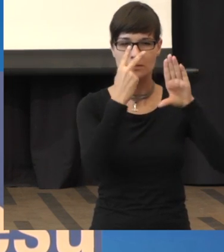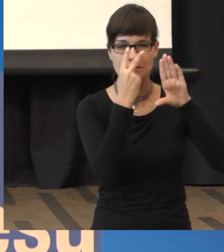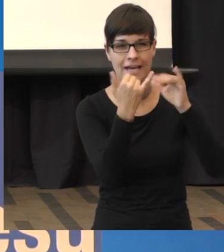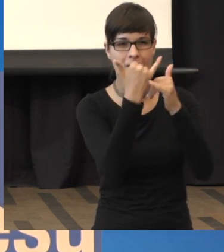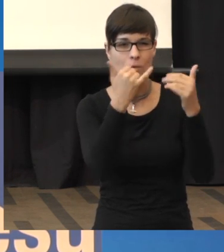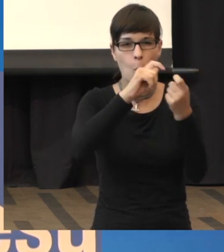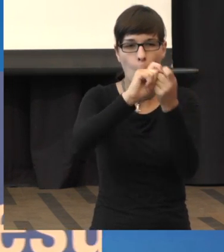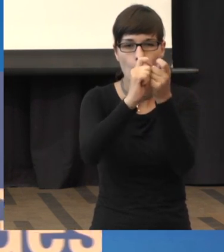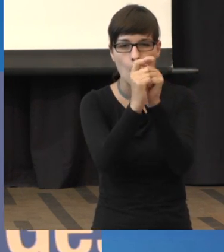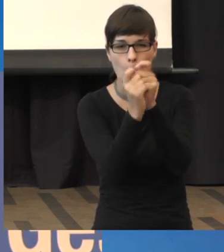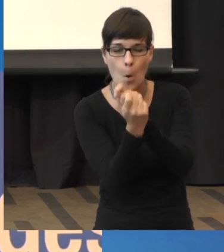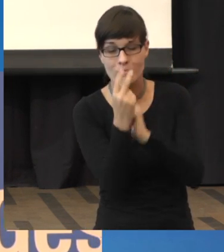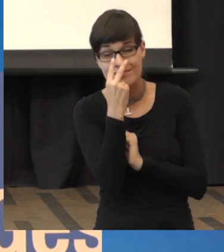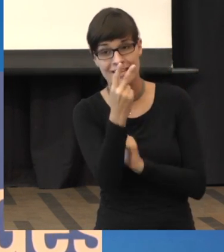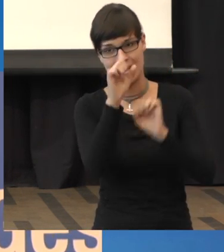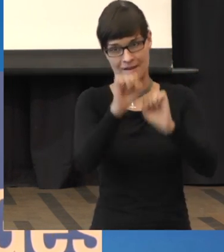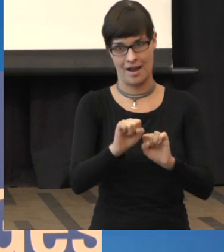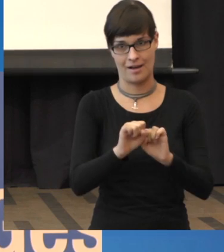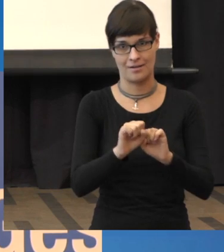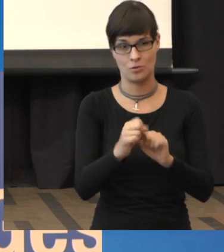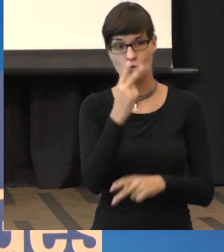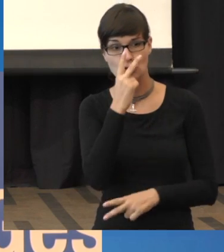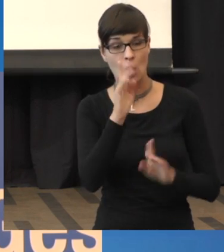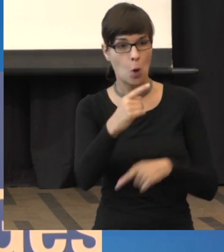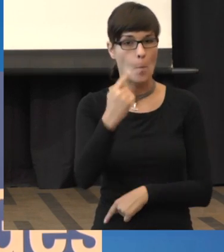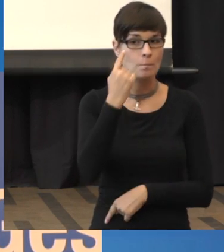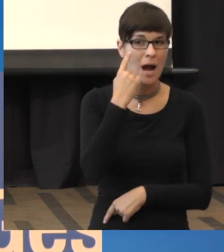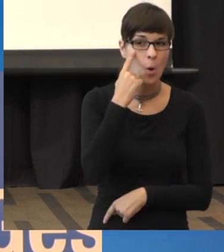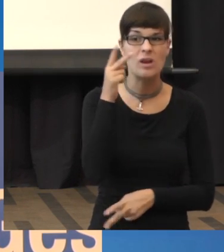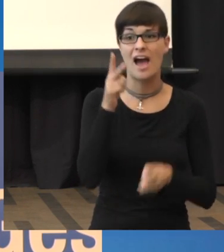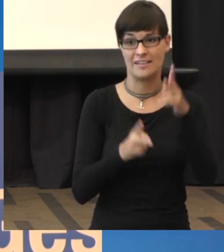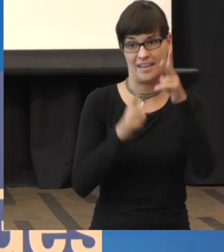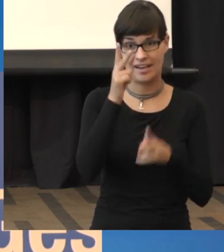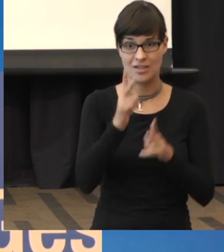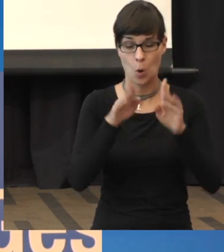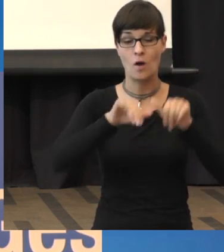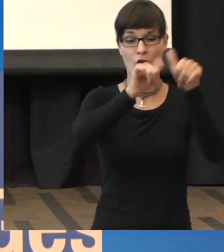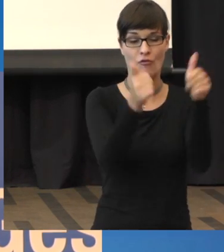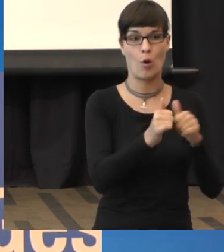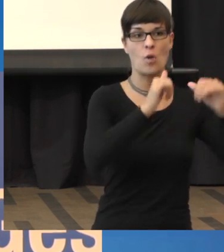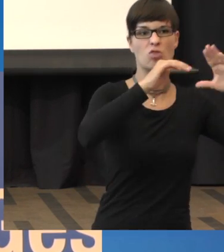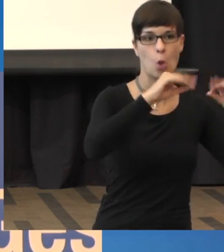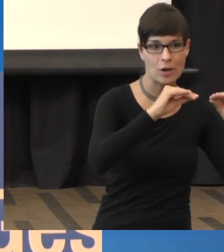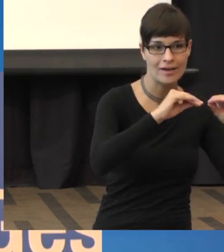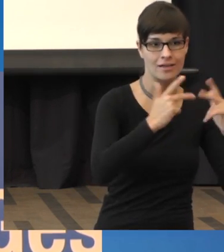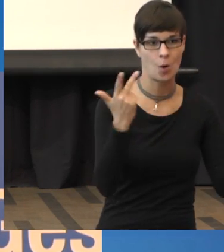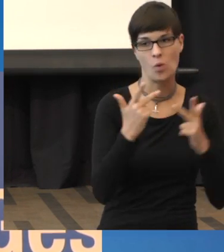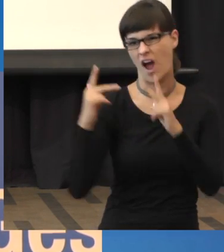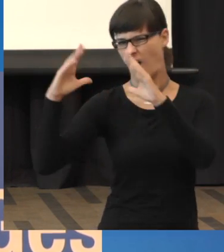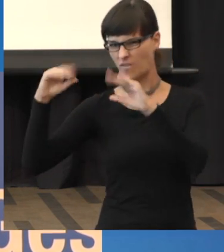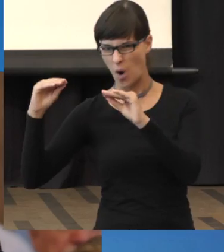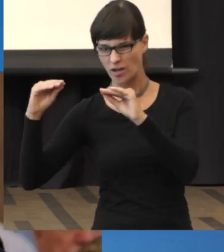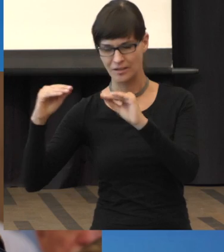beschinden und insbesondere, ob die Makuladegeneration trocken oder feucht ist. Das haben Sie, viele von Ihnen haben das schon mal gehört. erkläre das gleich nochmal.